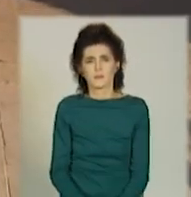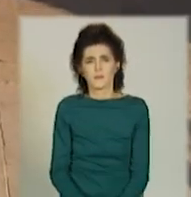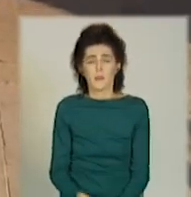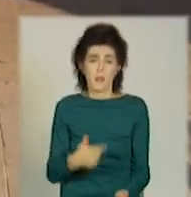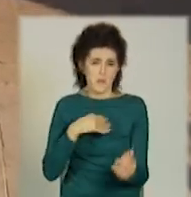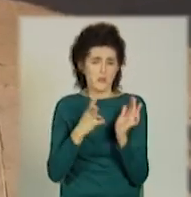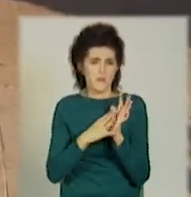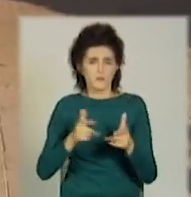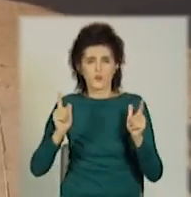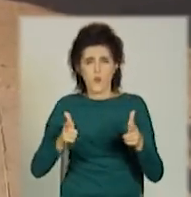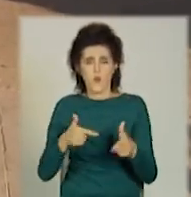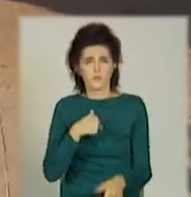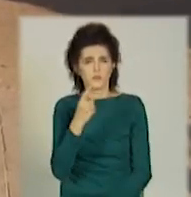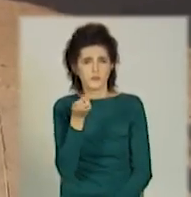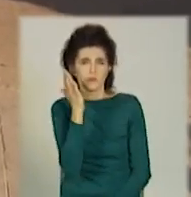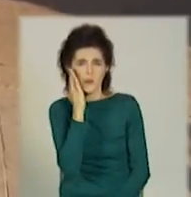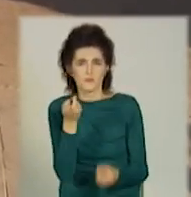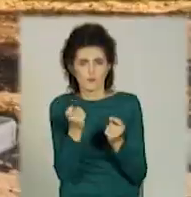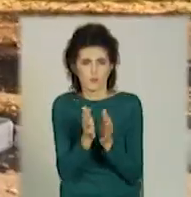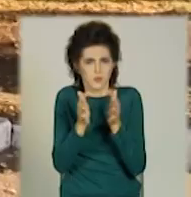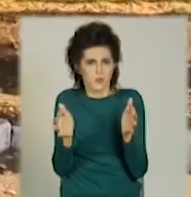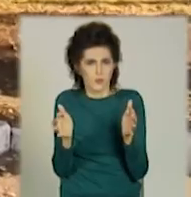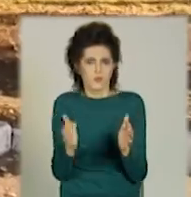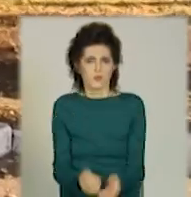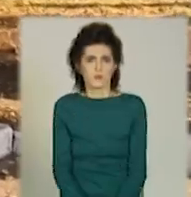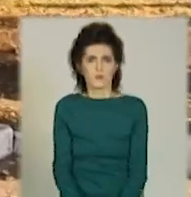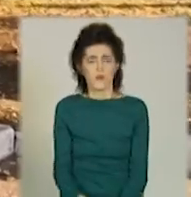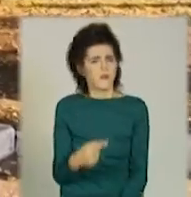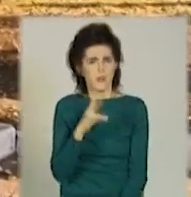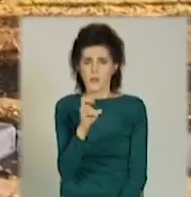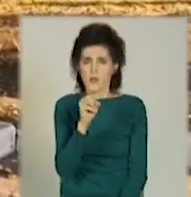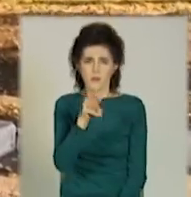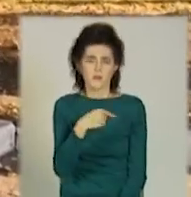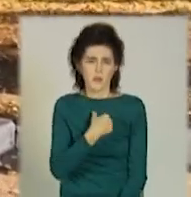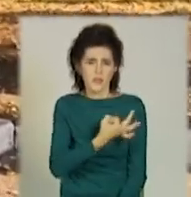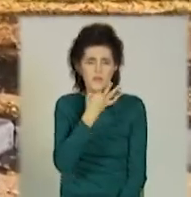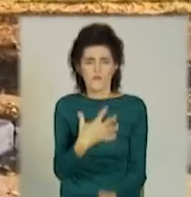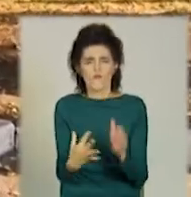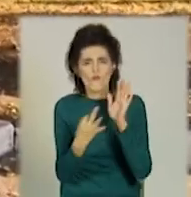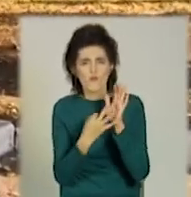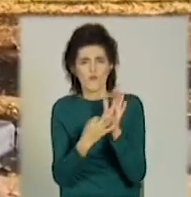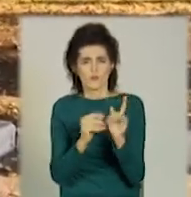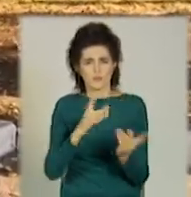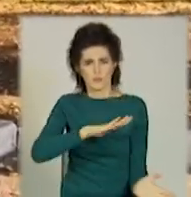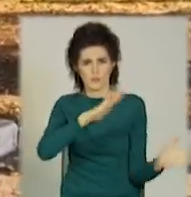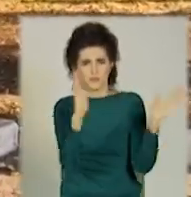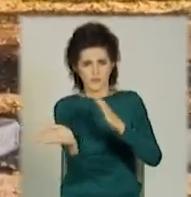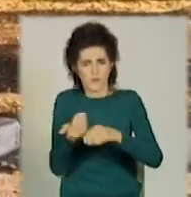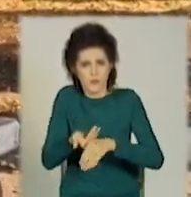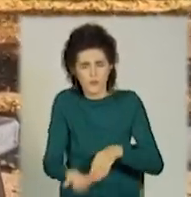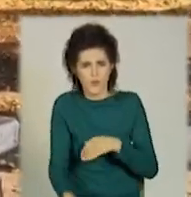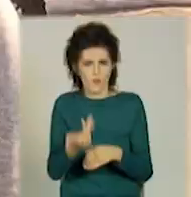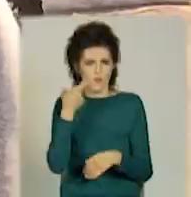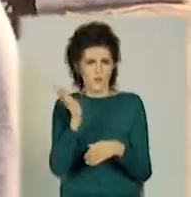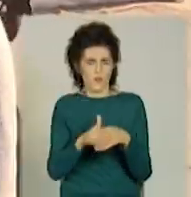подоліше, і тоді мозку буде краще працювати. Восім втрат, тому що дуже поздно приїжджаємо додому після пари. В